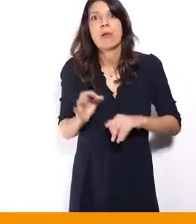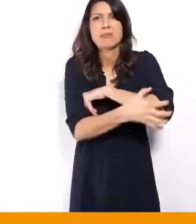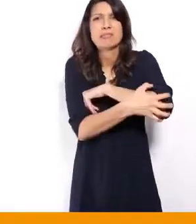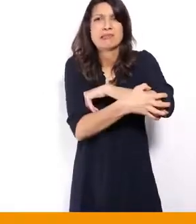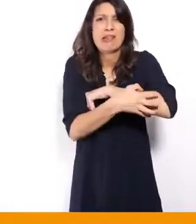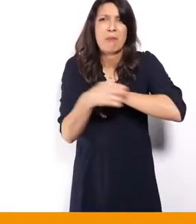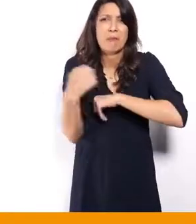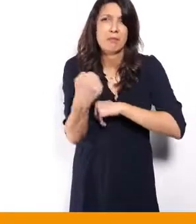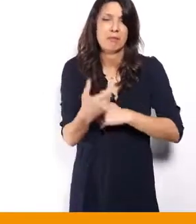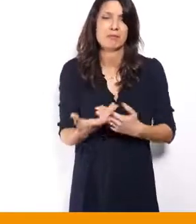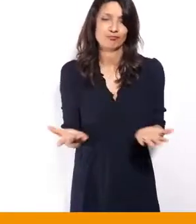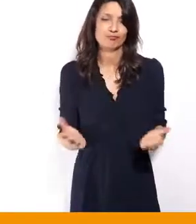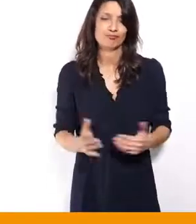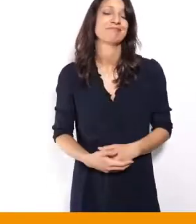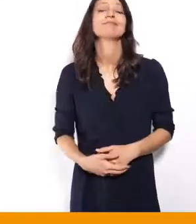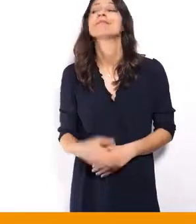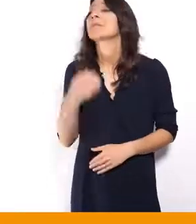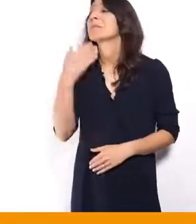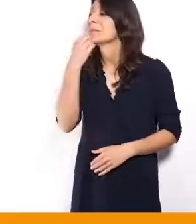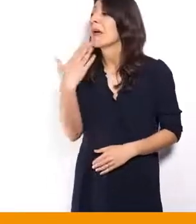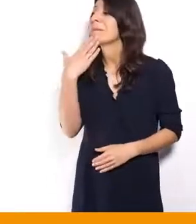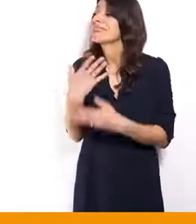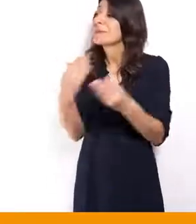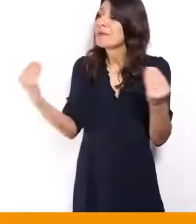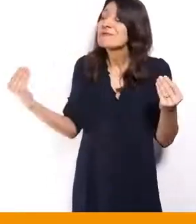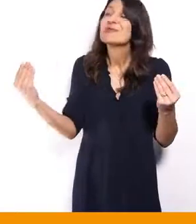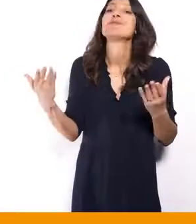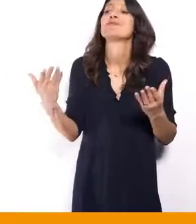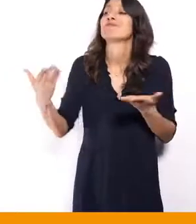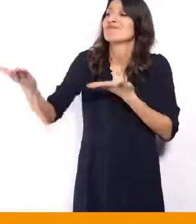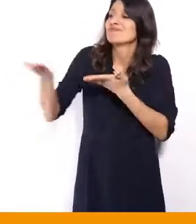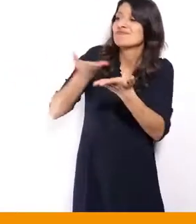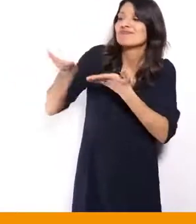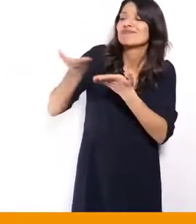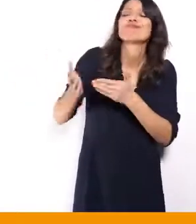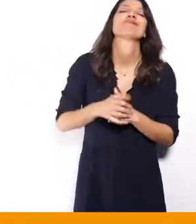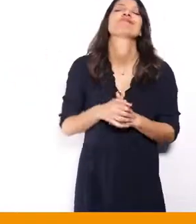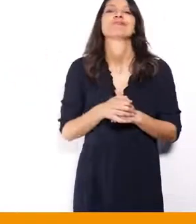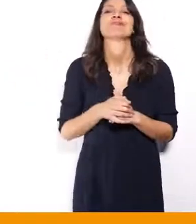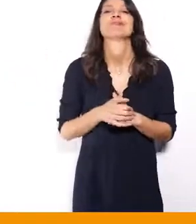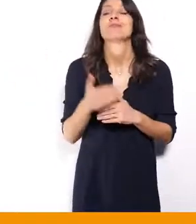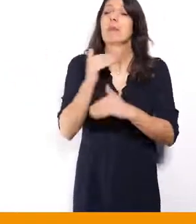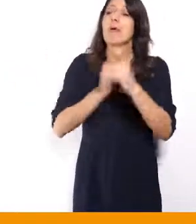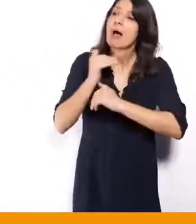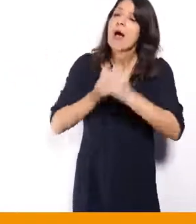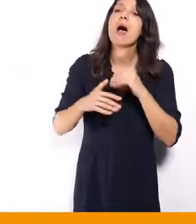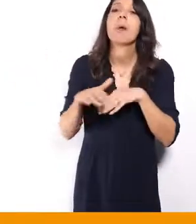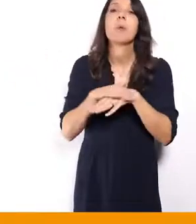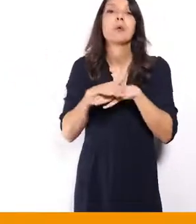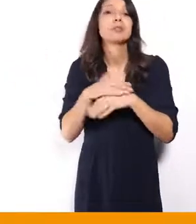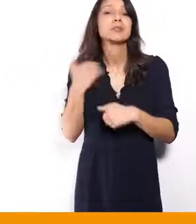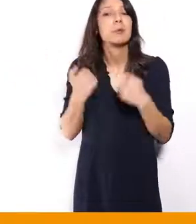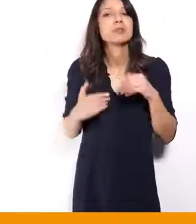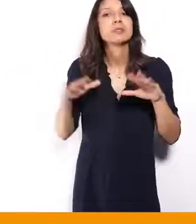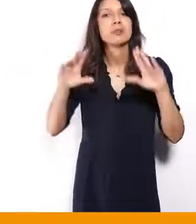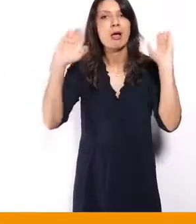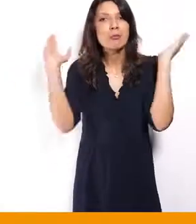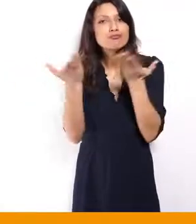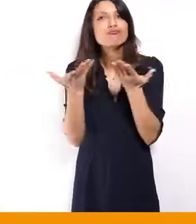Très bien. Ben écoutez, merci beaucoup pour cet échange sur votre programme, sur la politique du handicap et